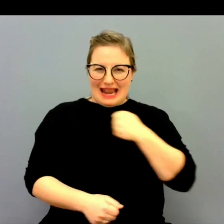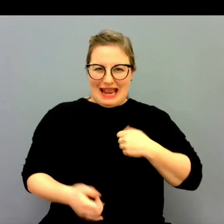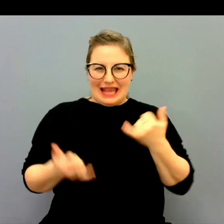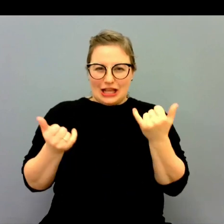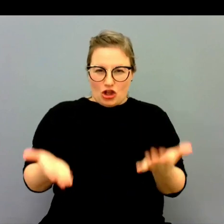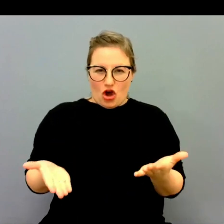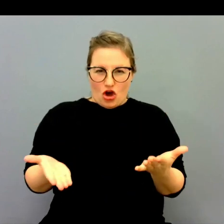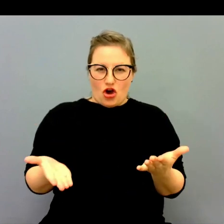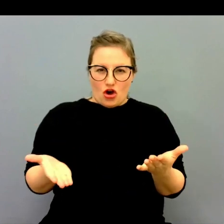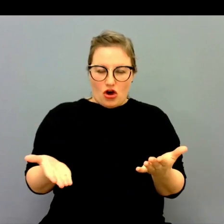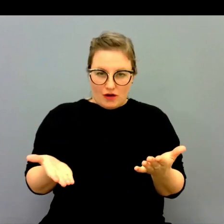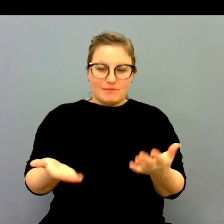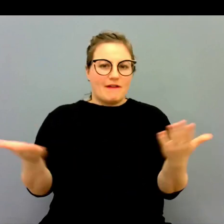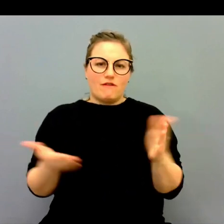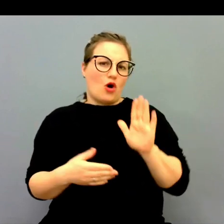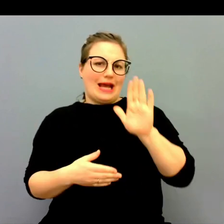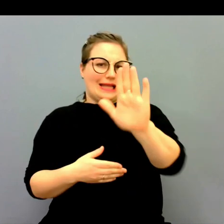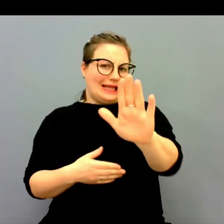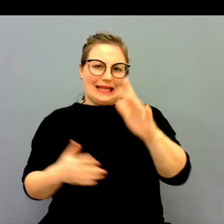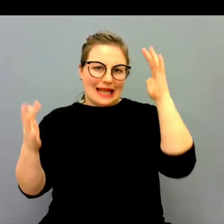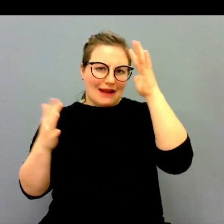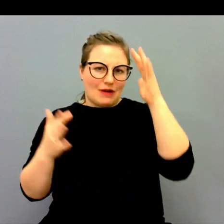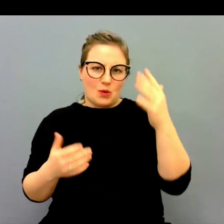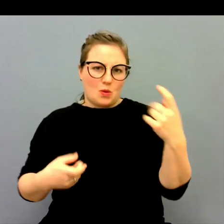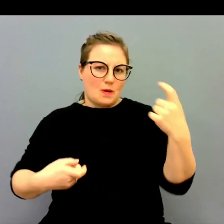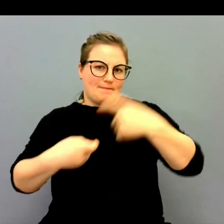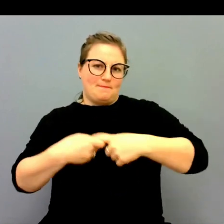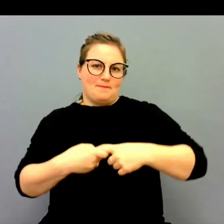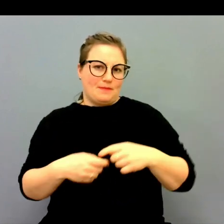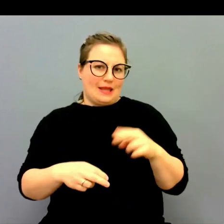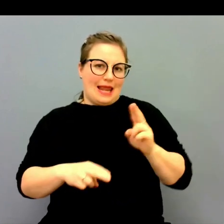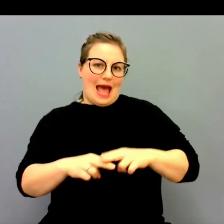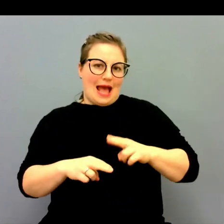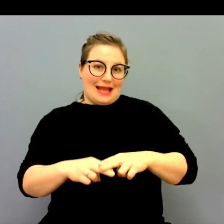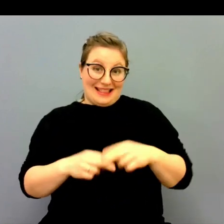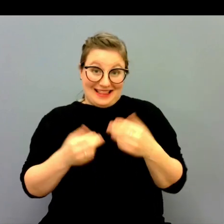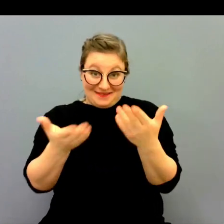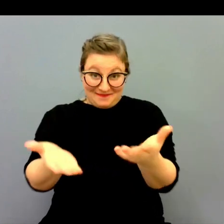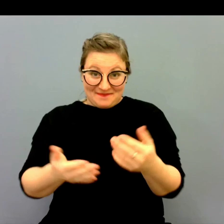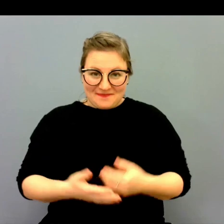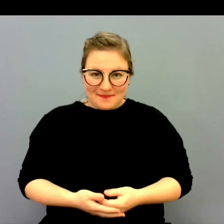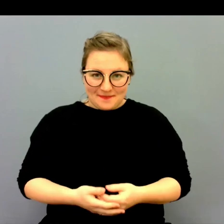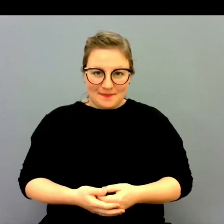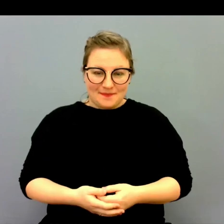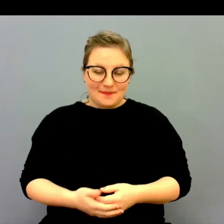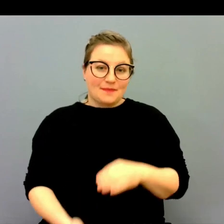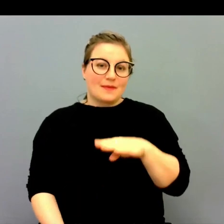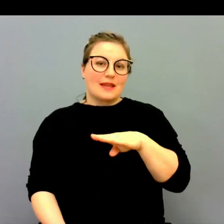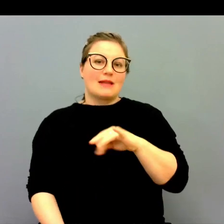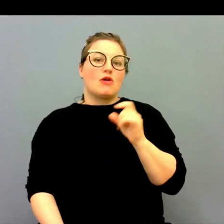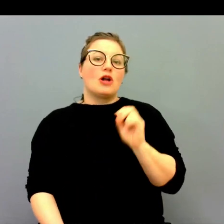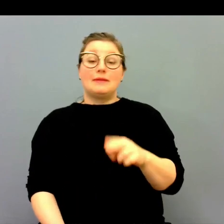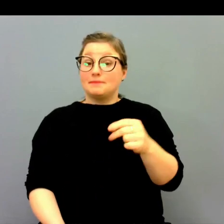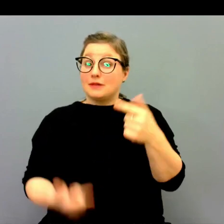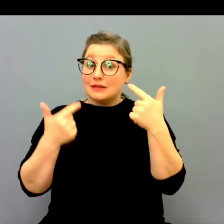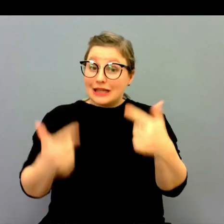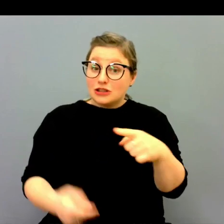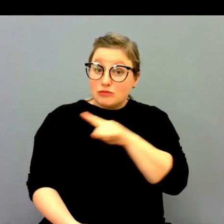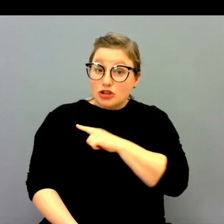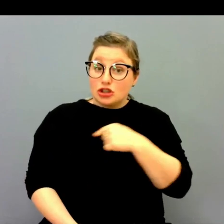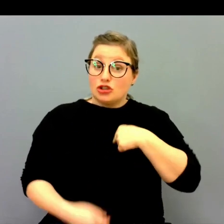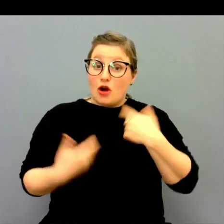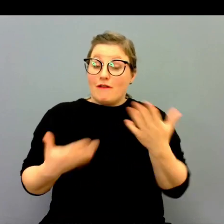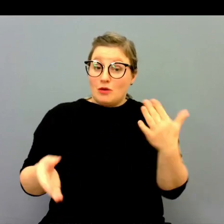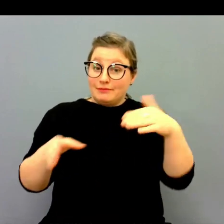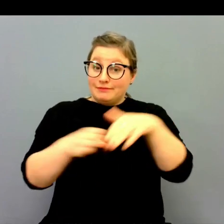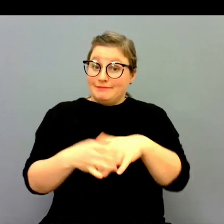regeringen här. Vad är din reflektion kring det här läget? Ja, men tack så mycket för